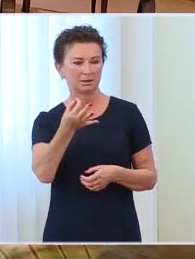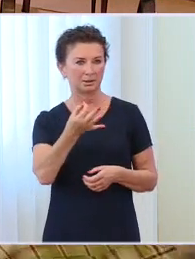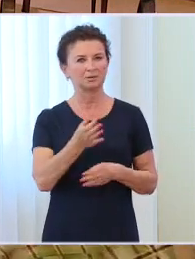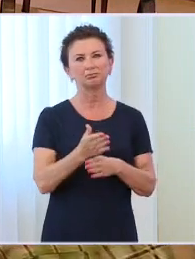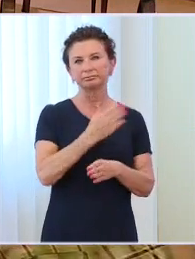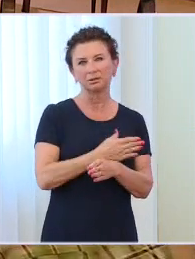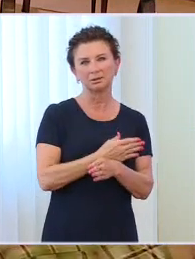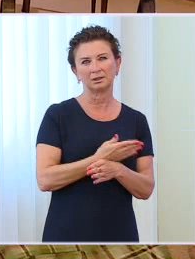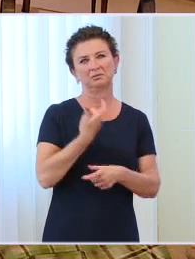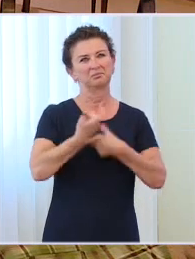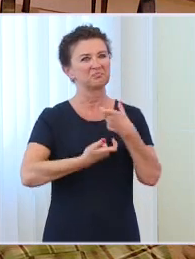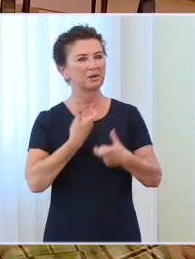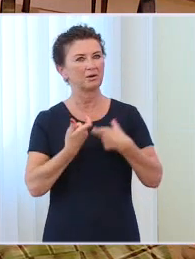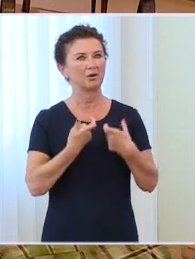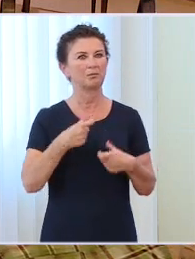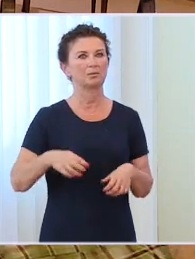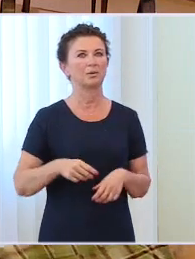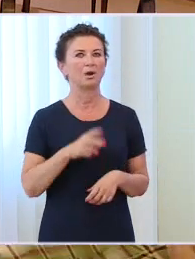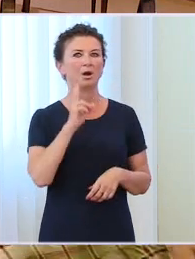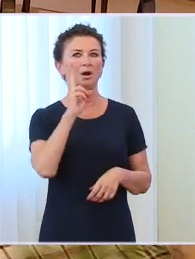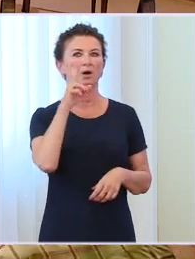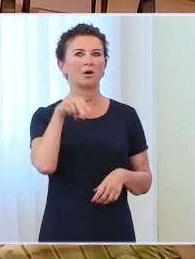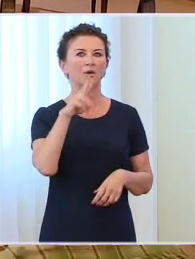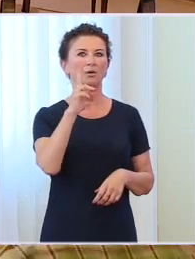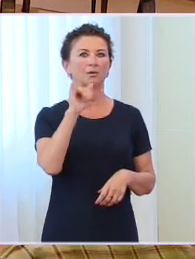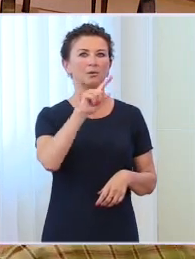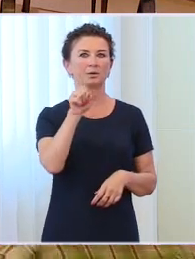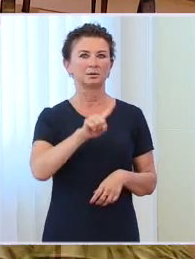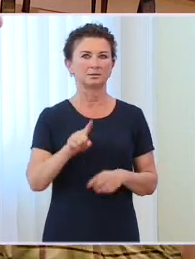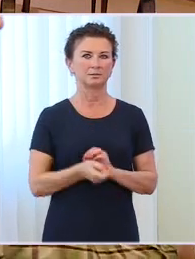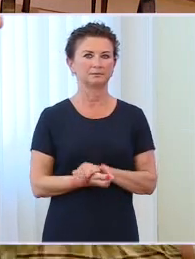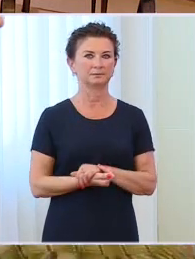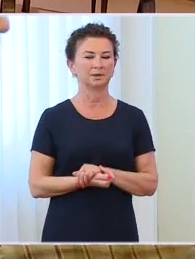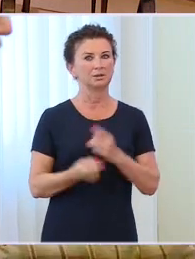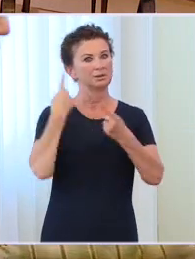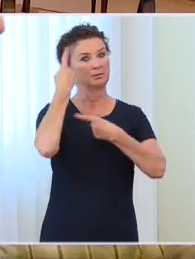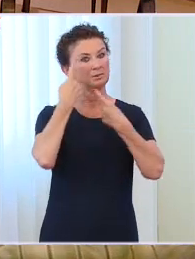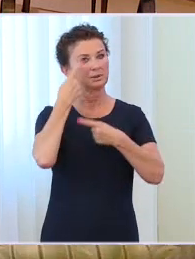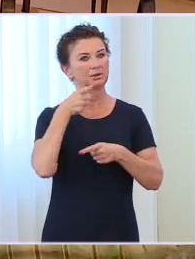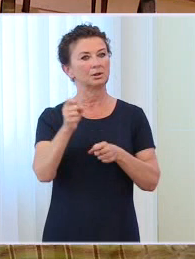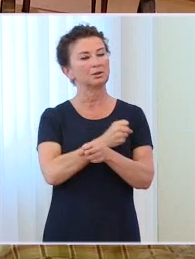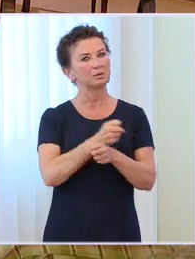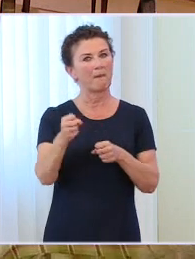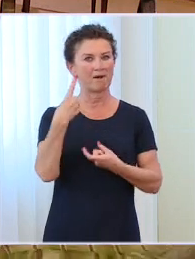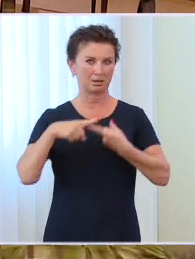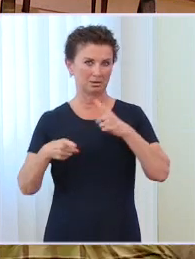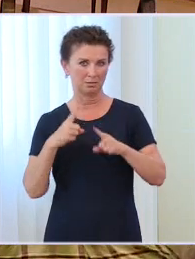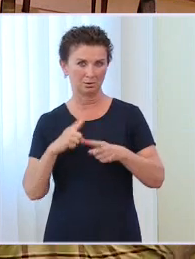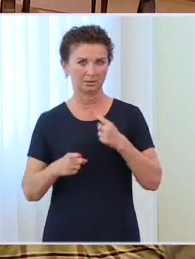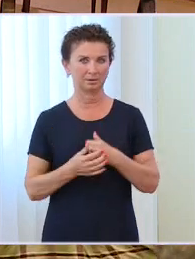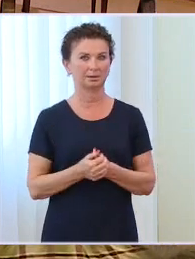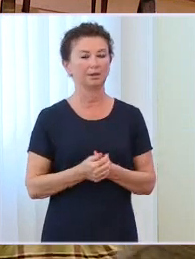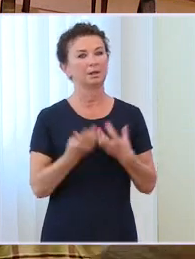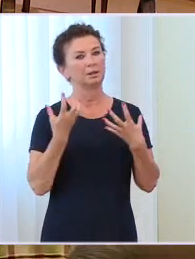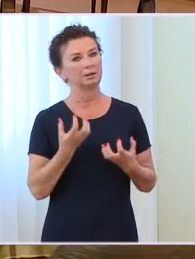Jak pani ocenia jego działania? Czy uważa pani, że to jest poważny polityk? I trzecie ostatnie pytanie, też chciałem zapytać o to,